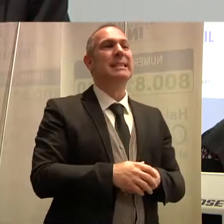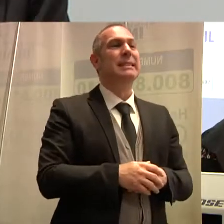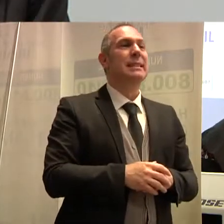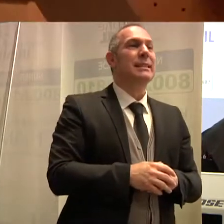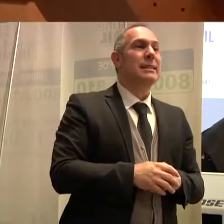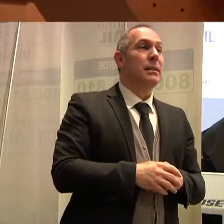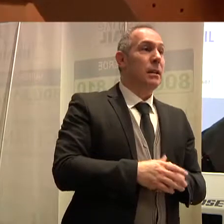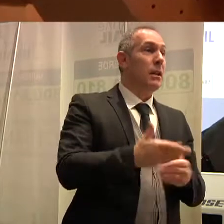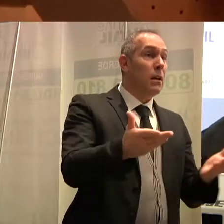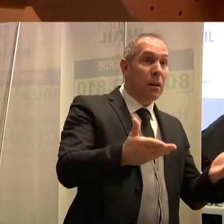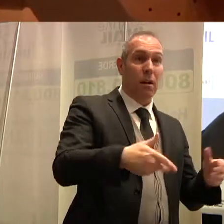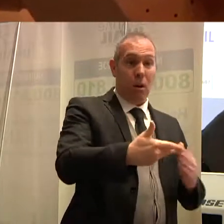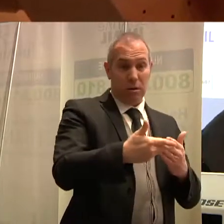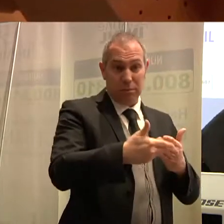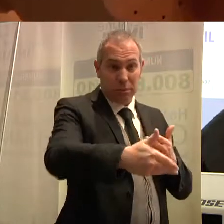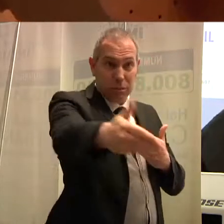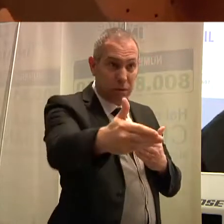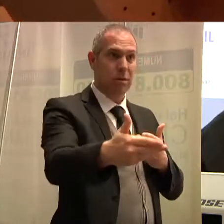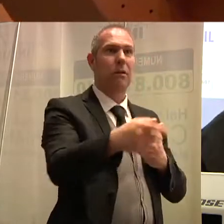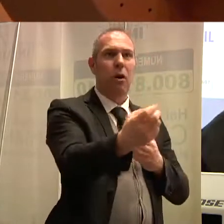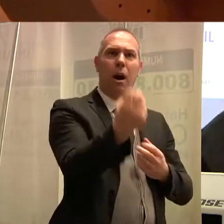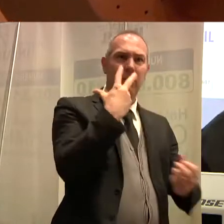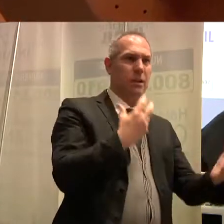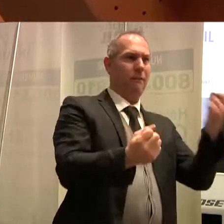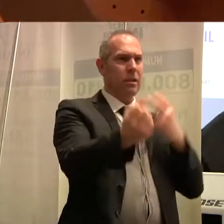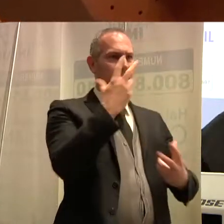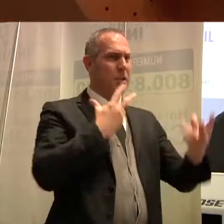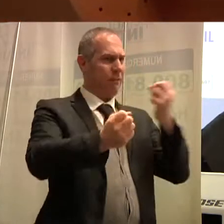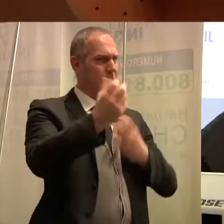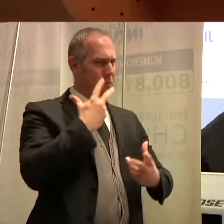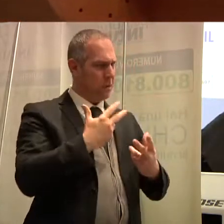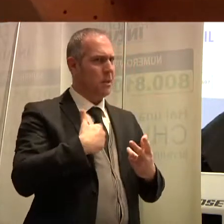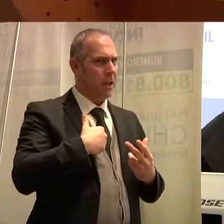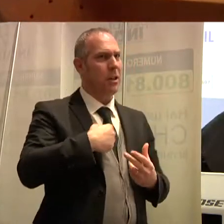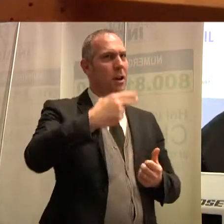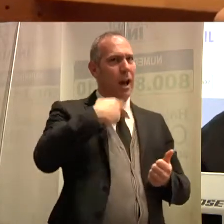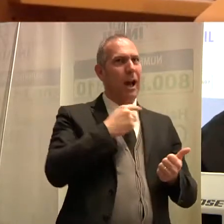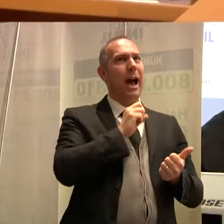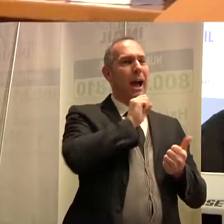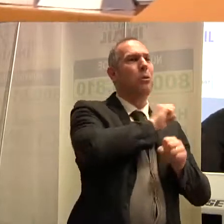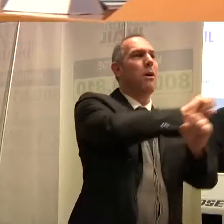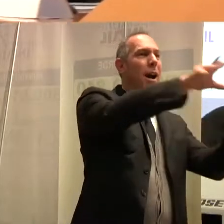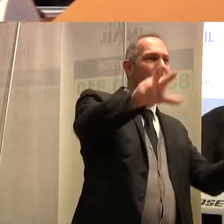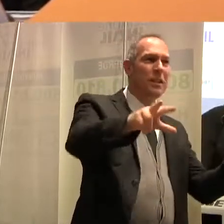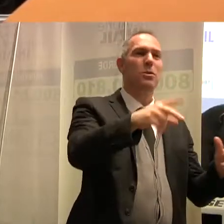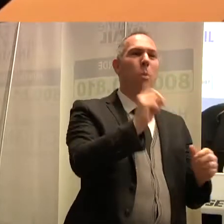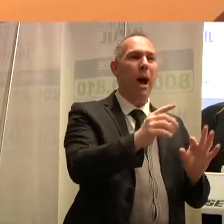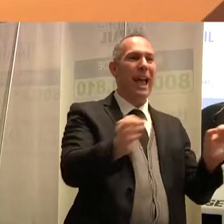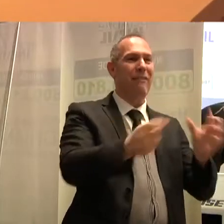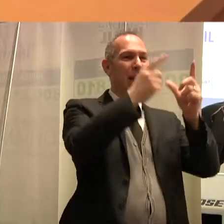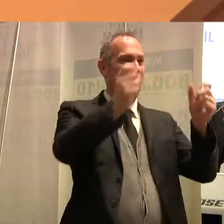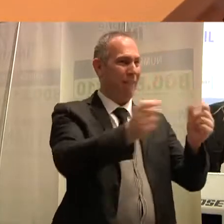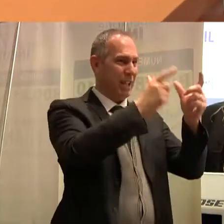man mano che andiamo avanti io le ricordo volentieri perché questo fa in qualche modo parte anche del puzzle che vogliamo comporre.